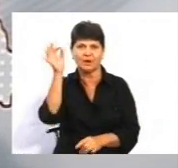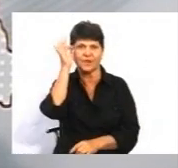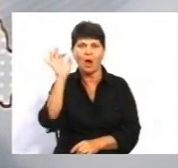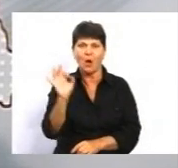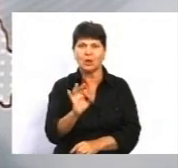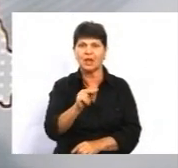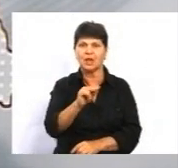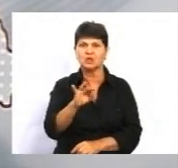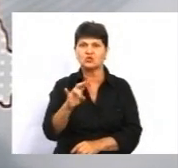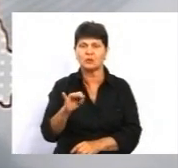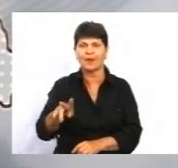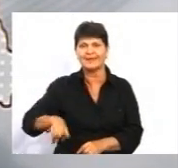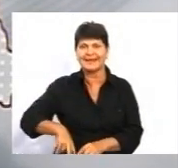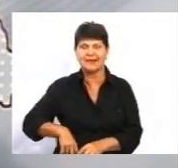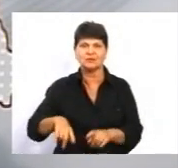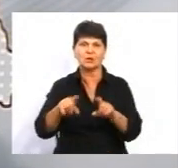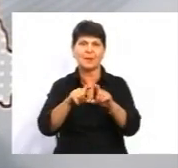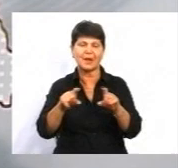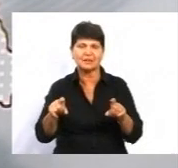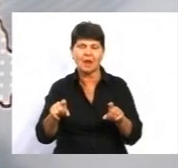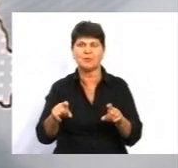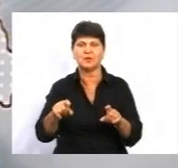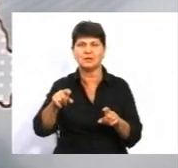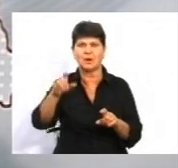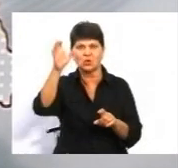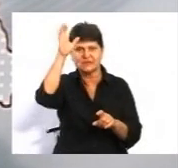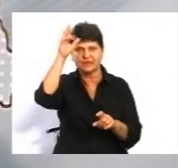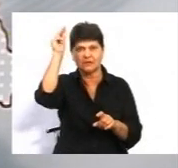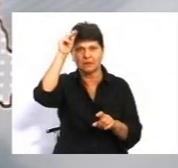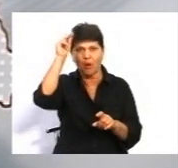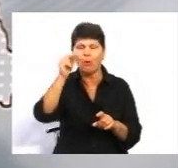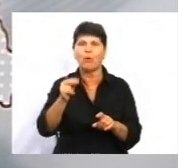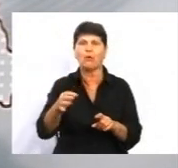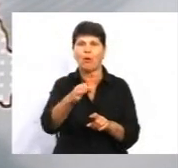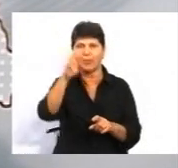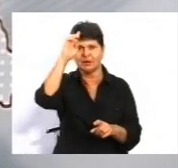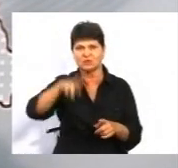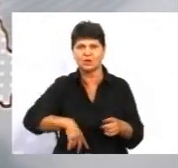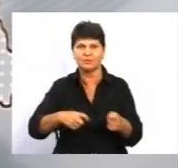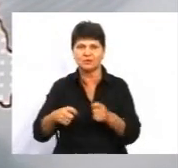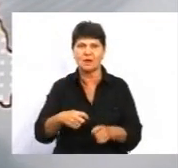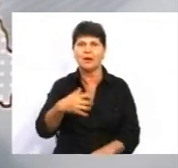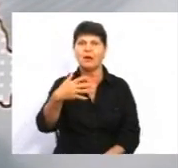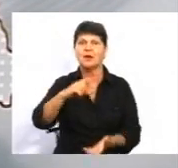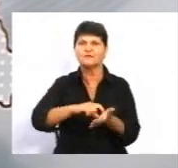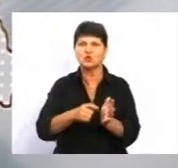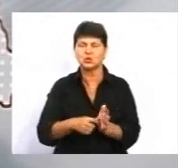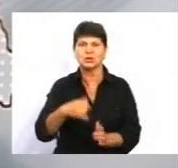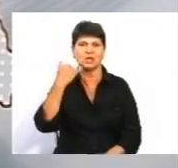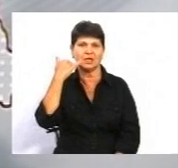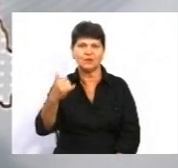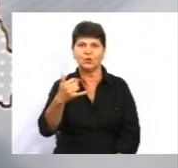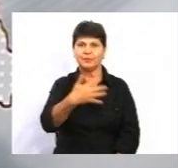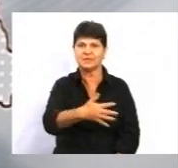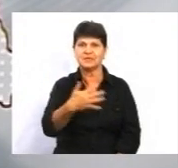директора Департаменту освіти і науки обласної державної адміністрації, гості в студії 55 2992, номер телефону для ваших запитань, шановні